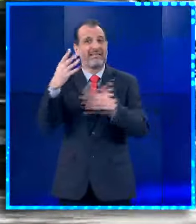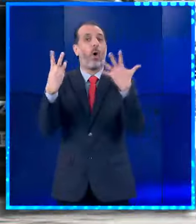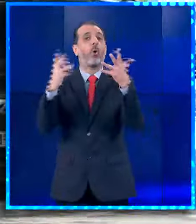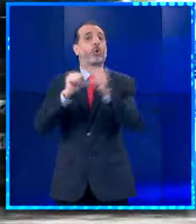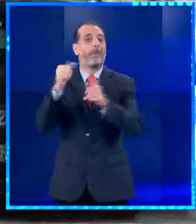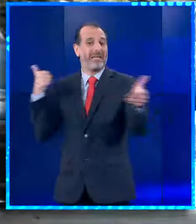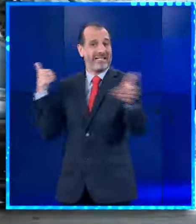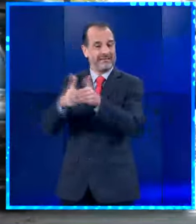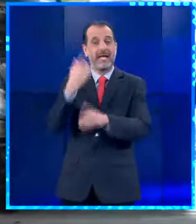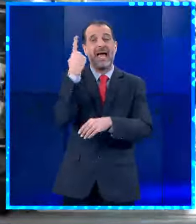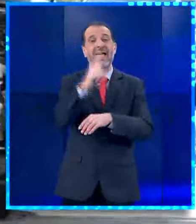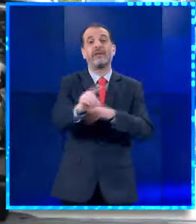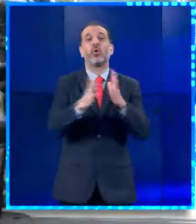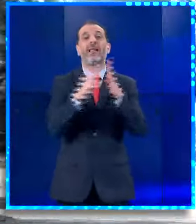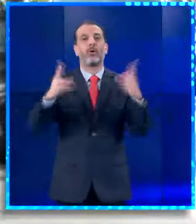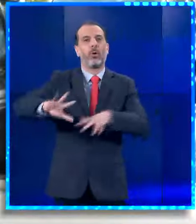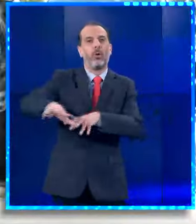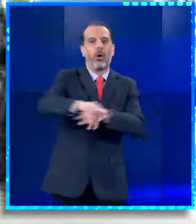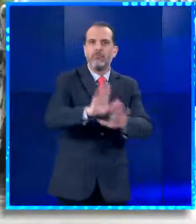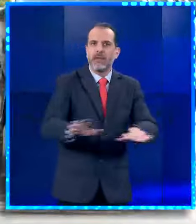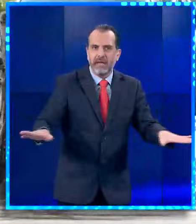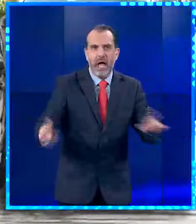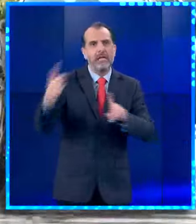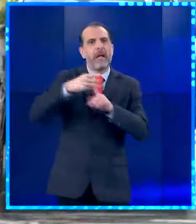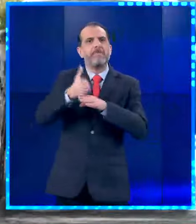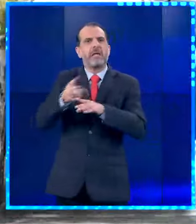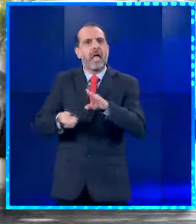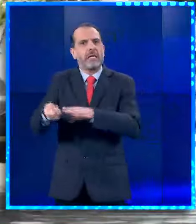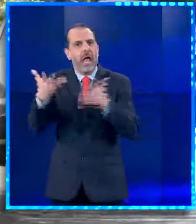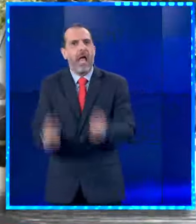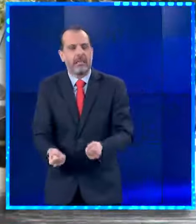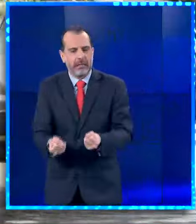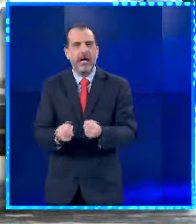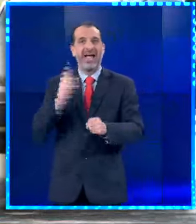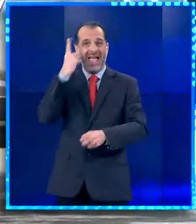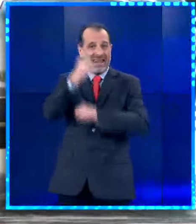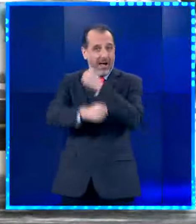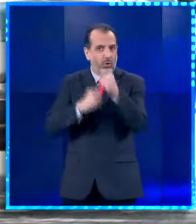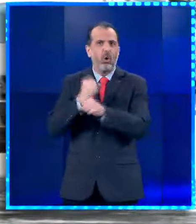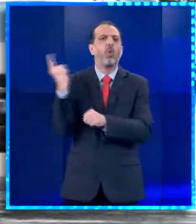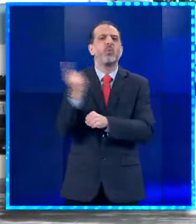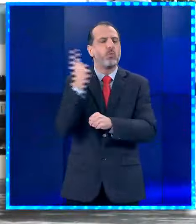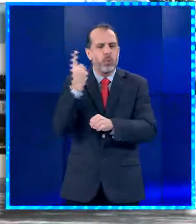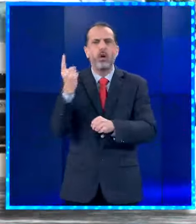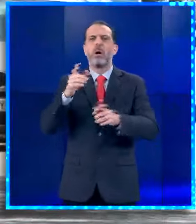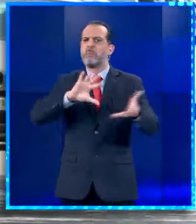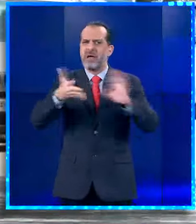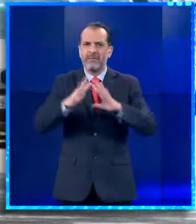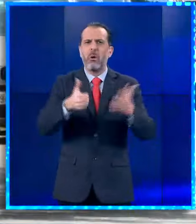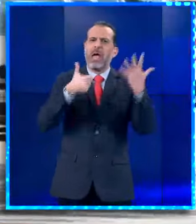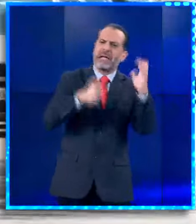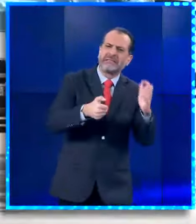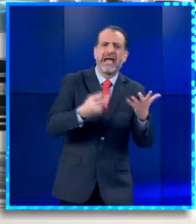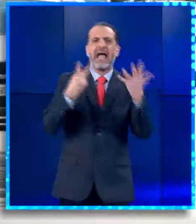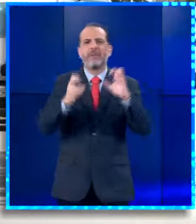118 ληστείες από ανηλίκους κυρίως με χρήση μαχαιριού. Ενώ σε αιτήσια βάση εντοπίζονται και εξαρθρώνονται